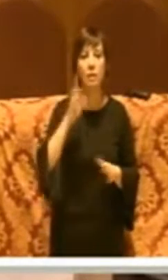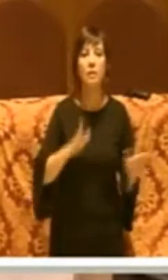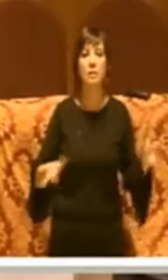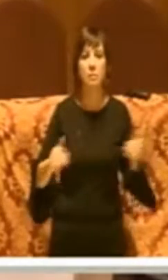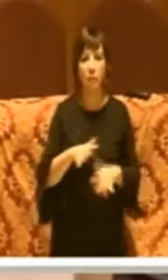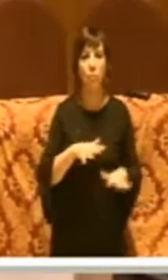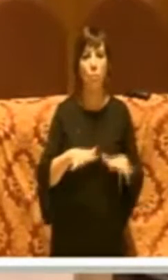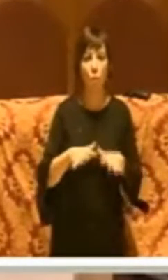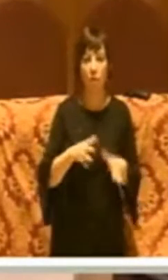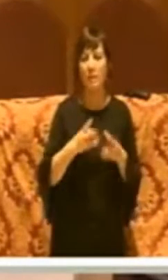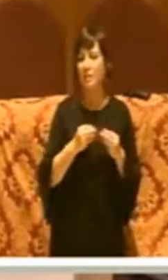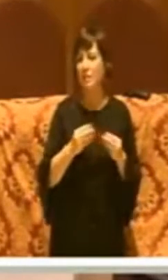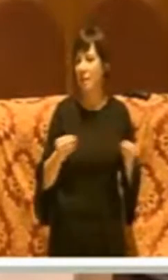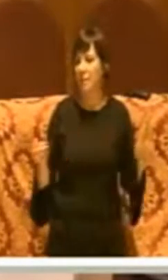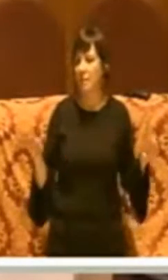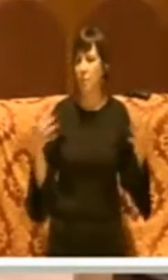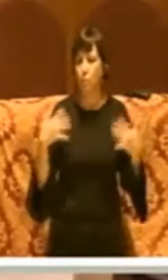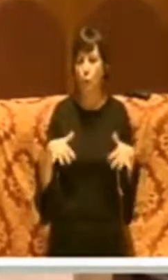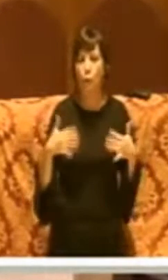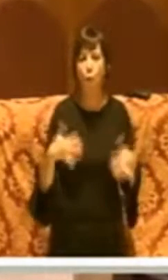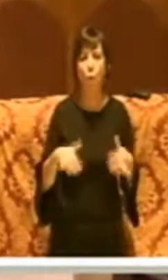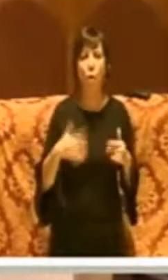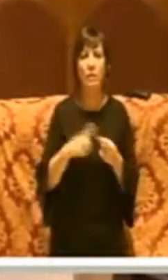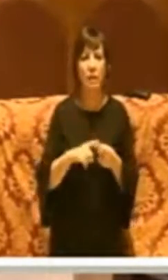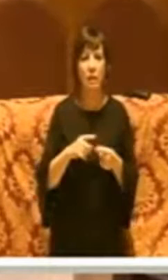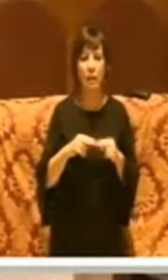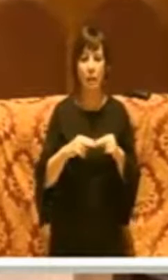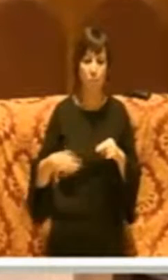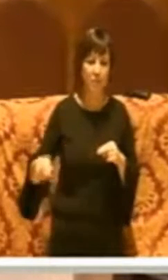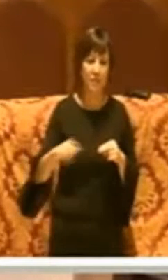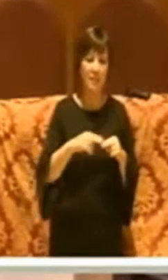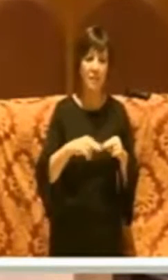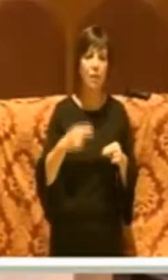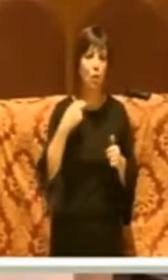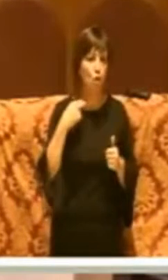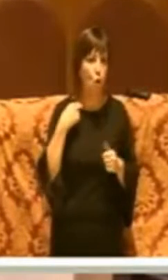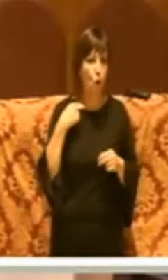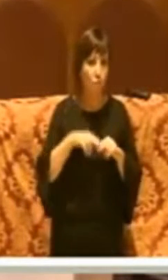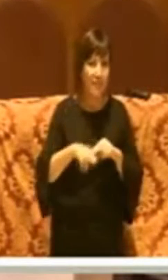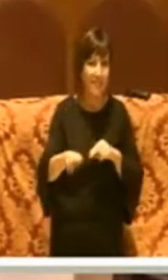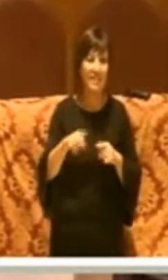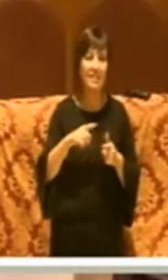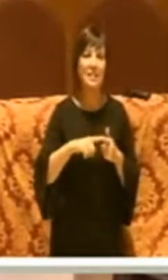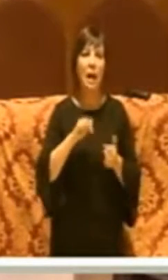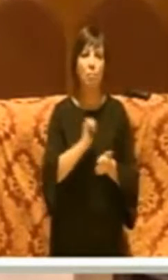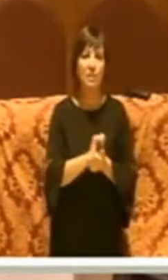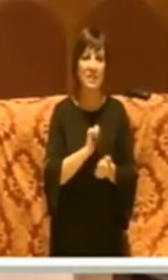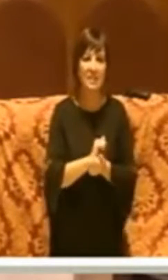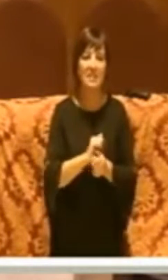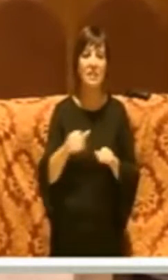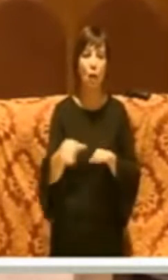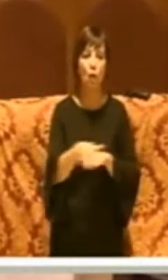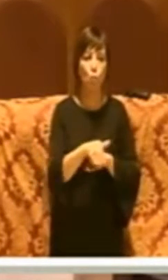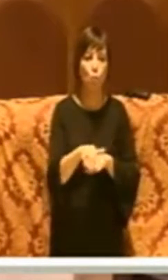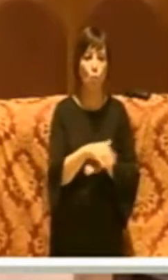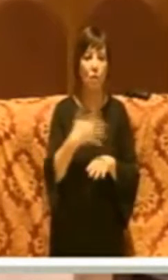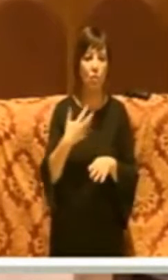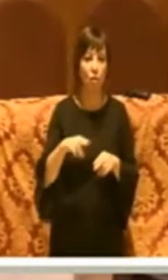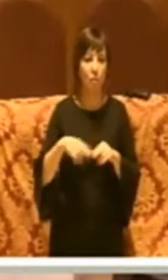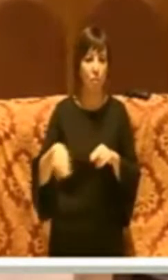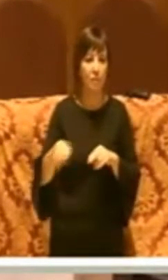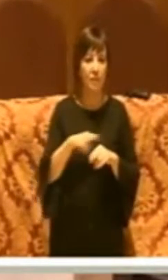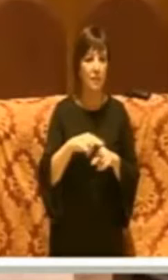mobilità tantissime molte insomma piste ciclabili nomentana predestina tuscolana e quindi queste si